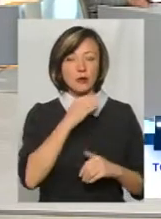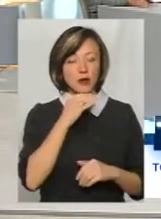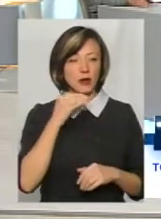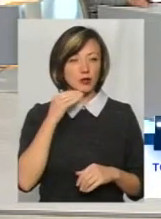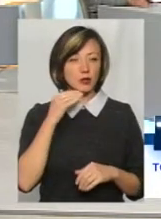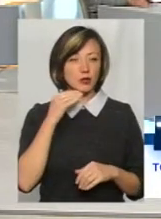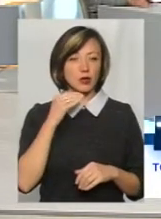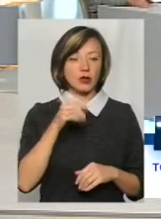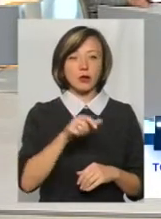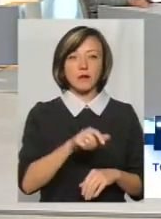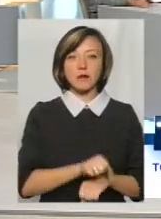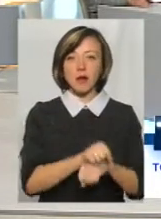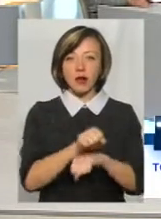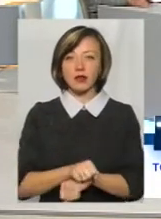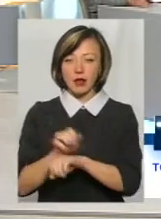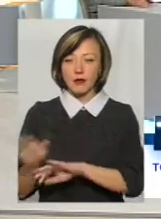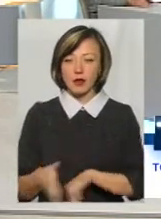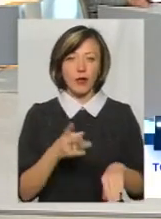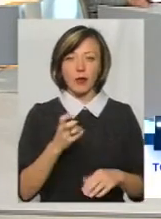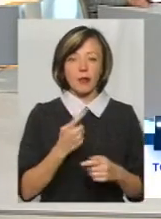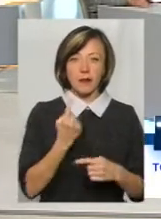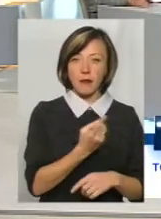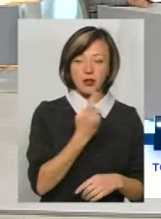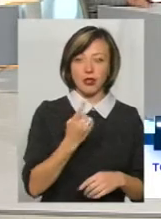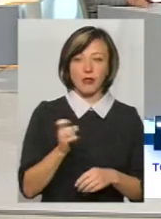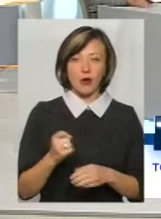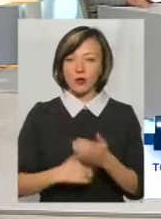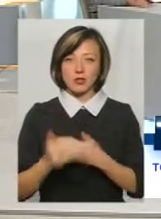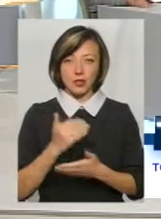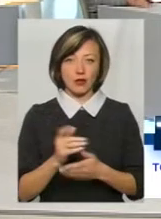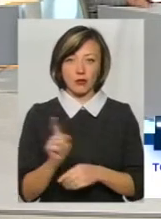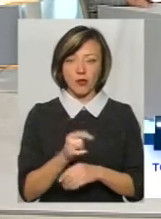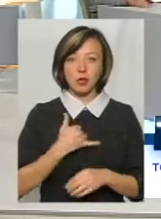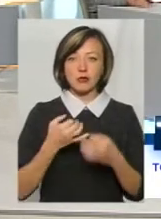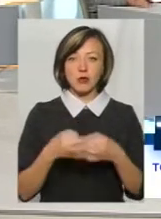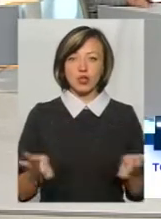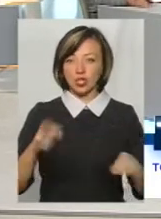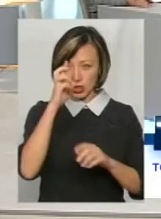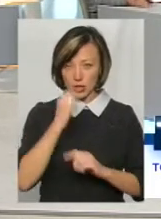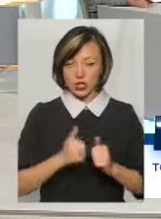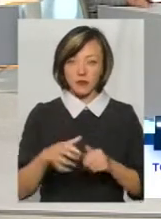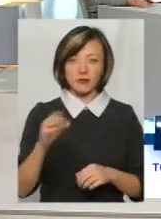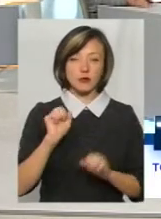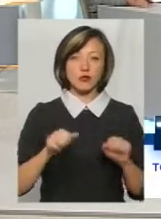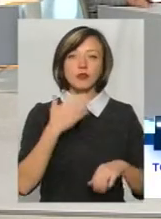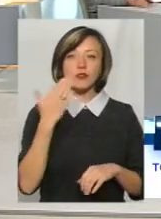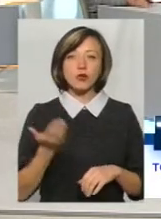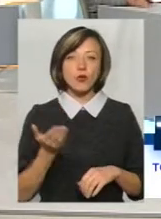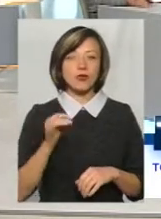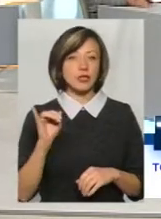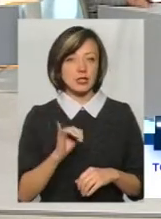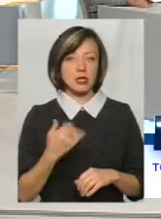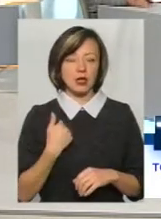Майданів проходить, вже це не перший, не останній. Нормальна, нацдемократична держава, всі можуть висловлюватися. І